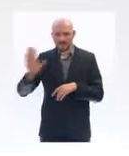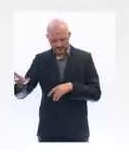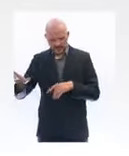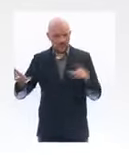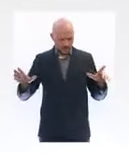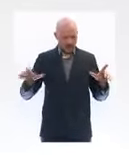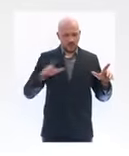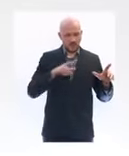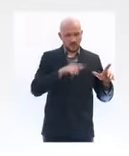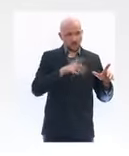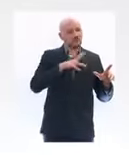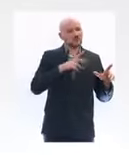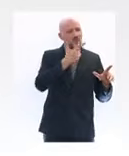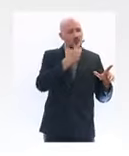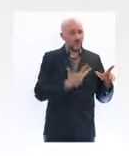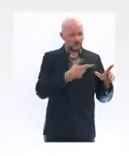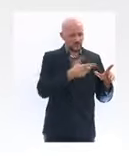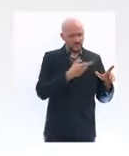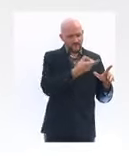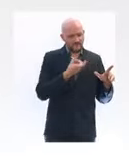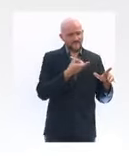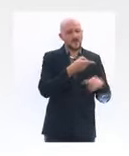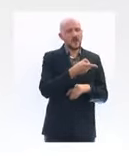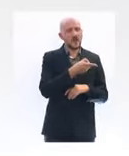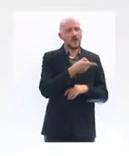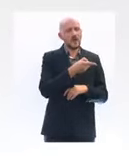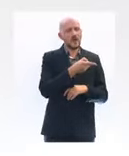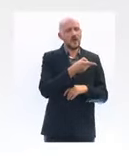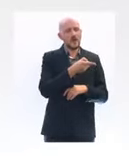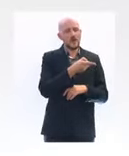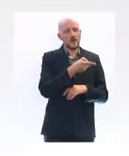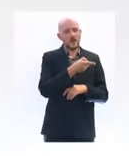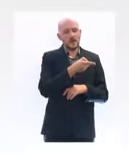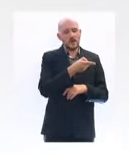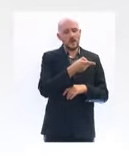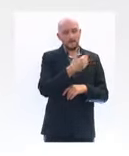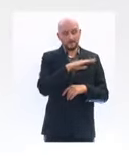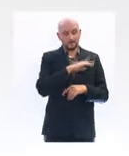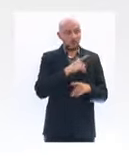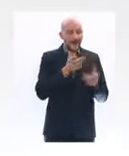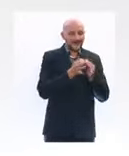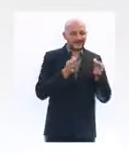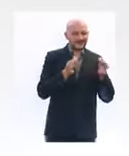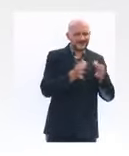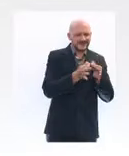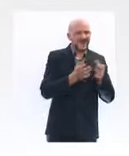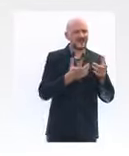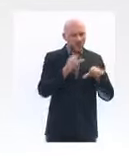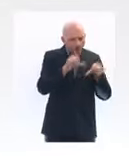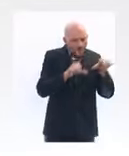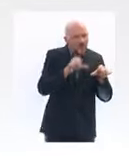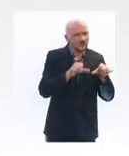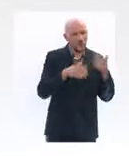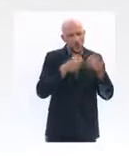Un gros tiers est venu de la capacité à transformer des salles de bloc opératoire ou des salles de